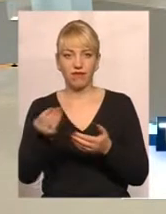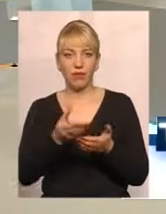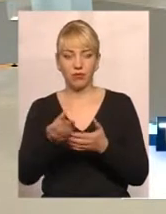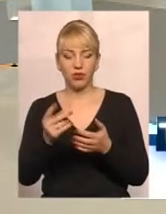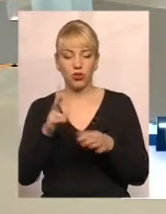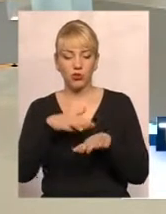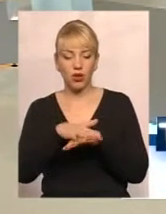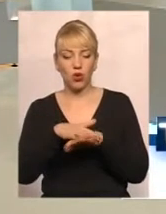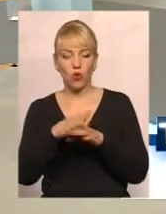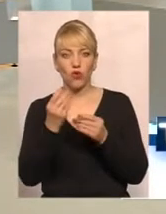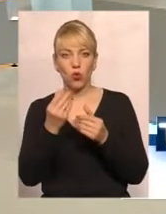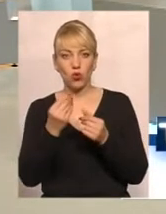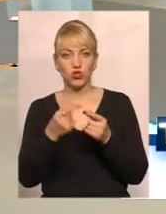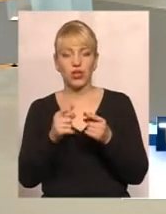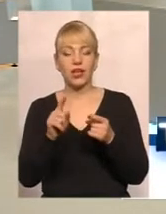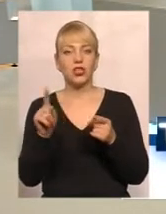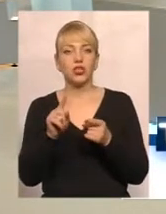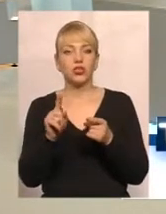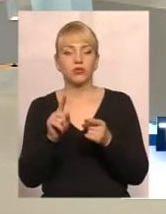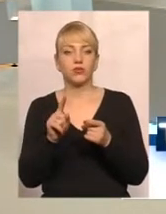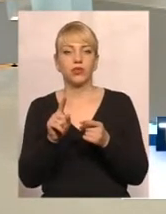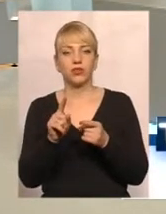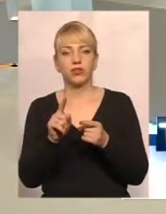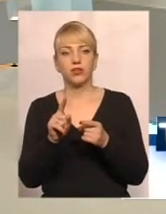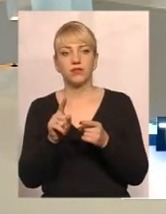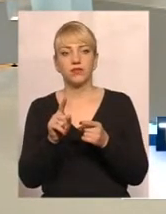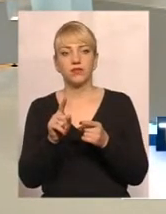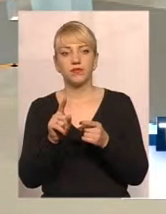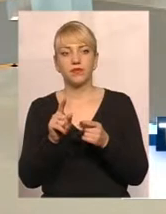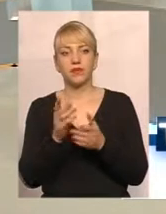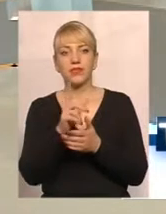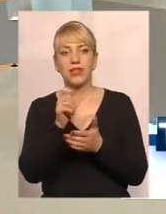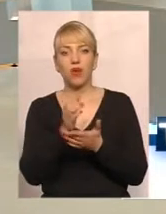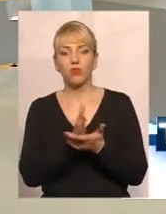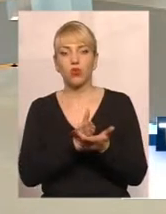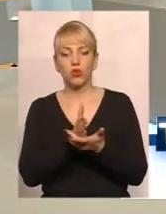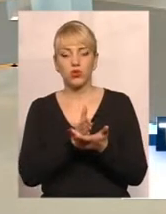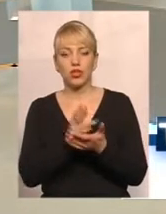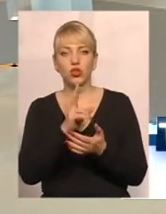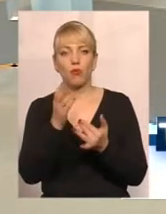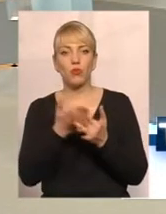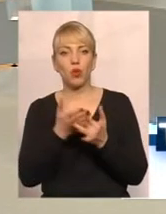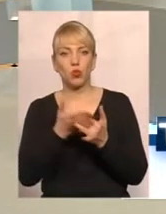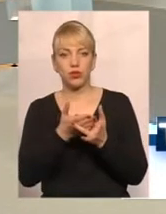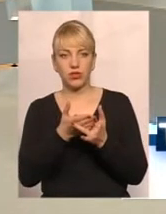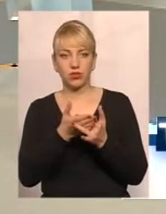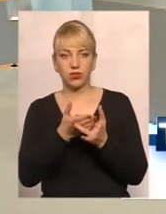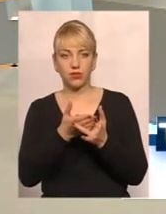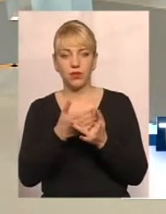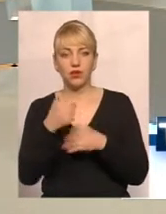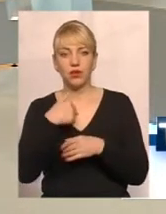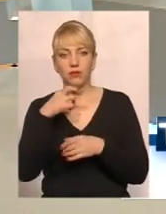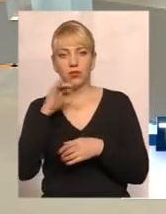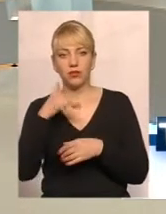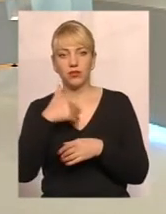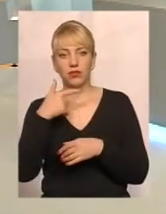перерахування коштів на організації, яким дають житлово-комунальні послуги, суму субсидій. Я хотів би